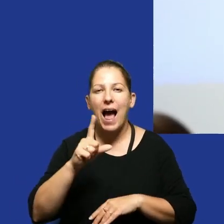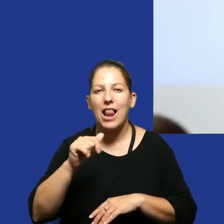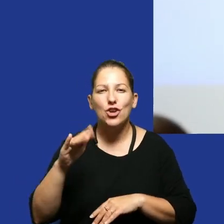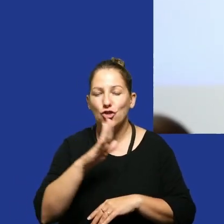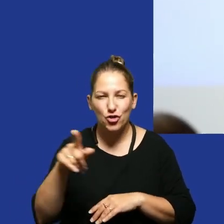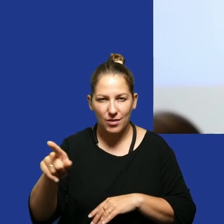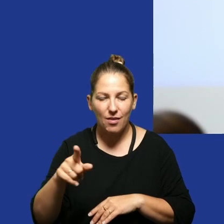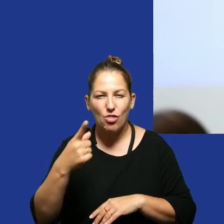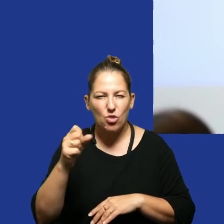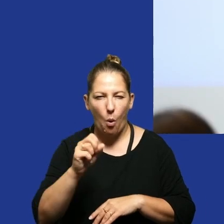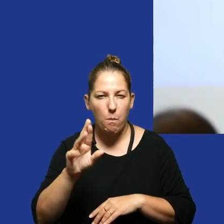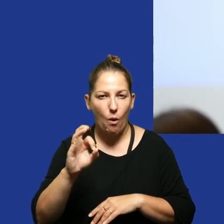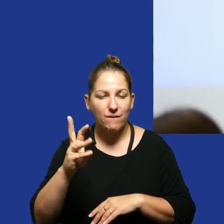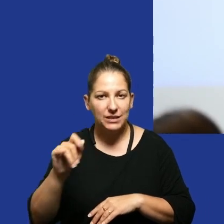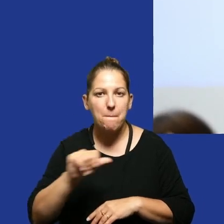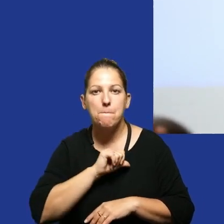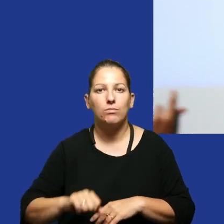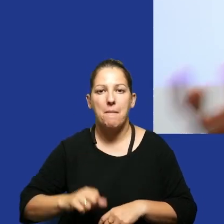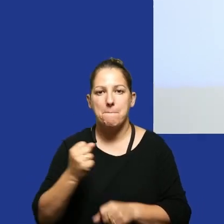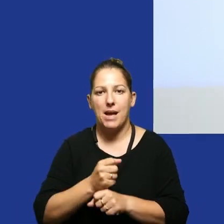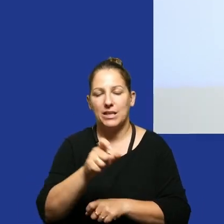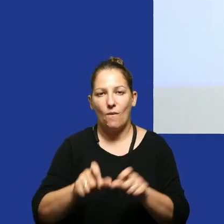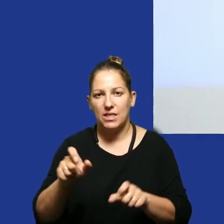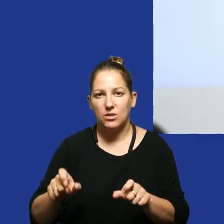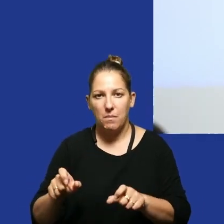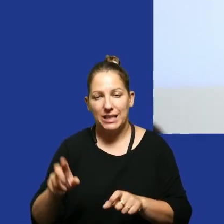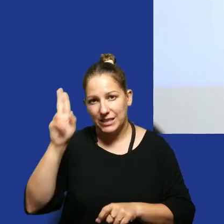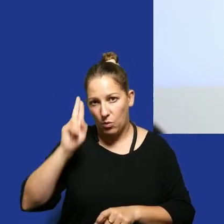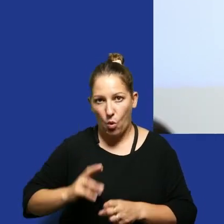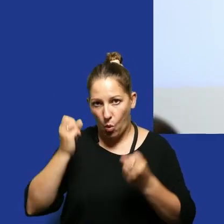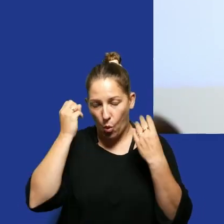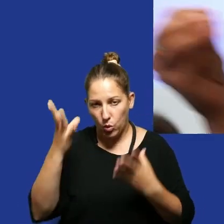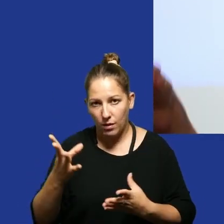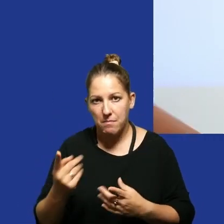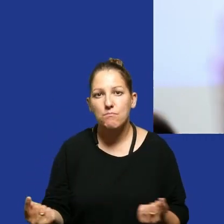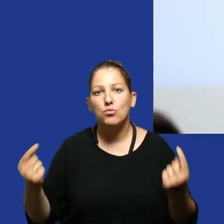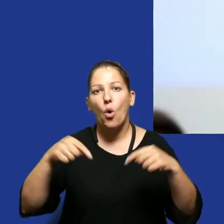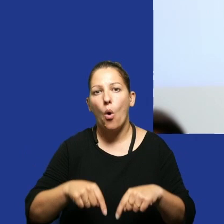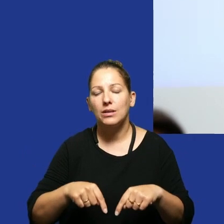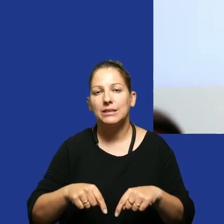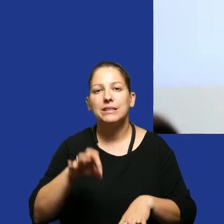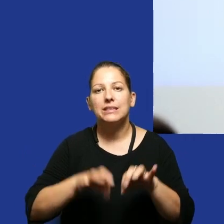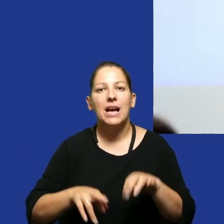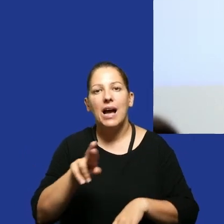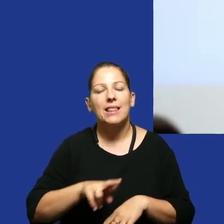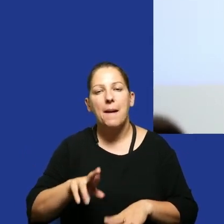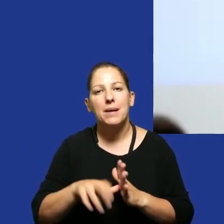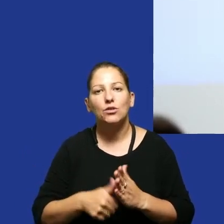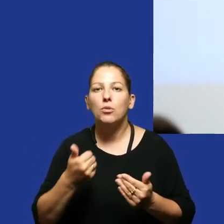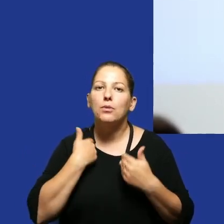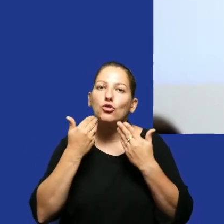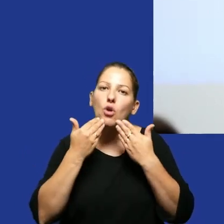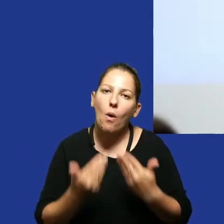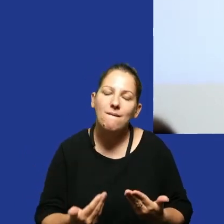gdzie burmistrz kazał pracownicom instytucji kultury przychodzić na sesję Rady Miasta żeby dziękować